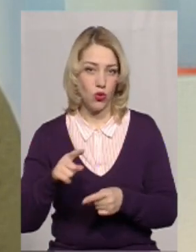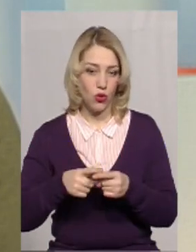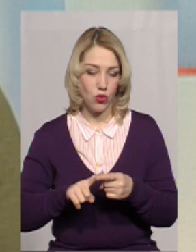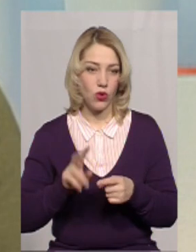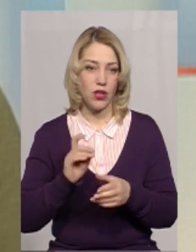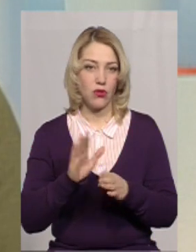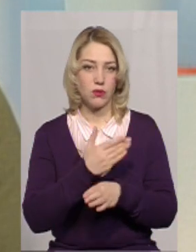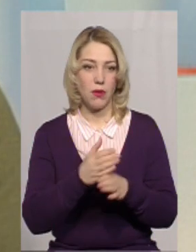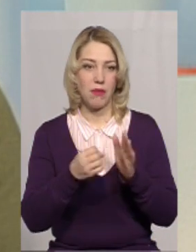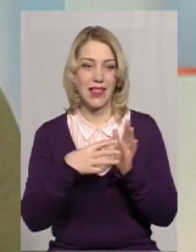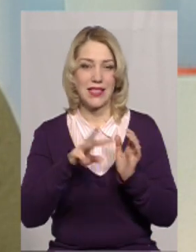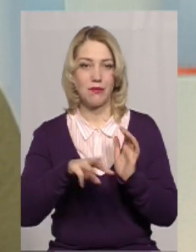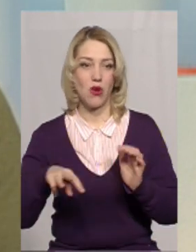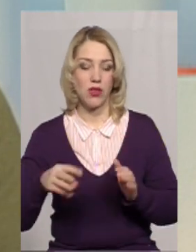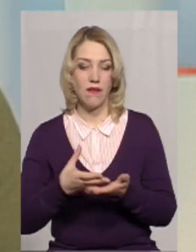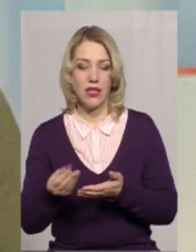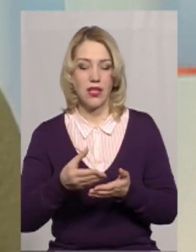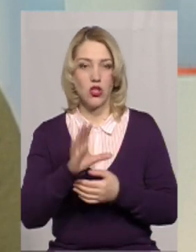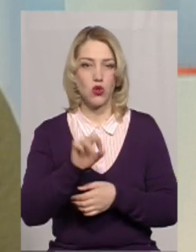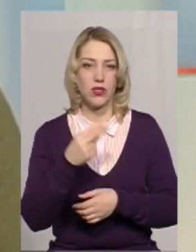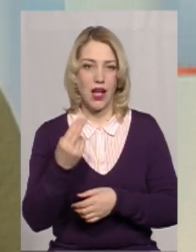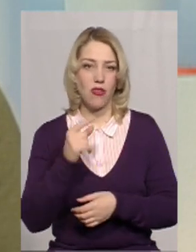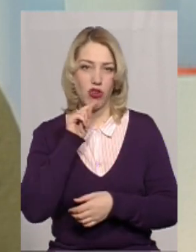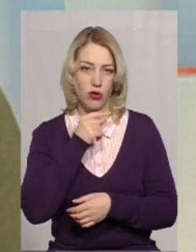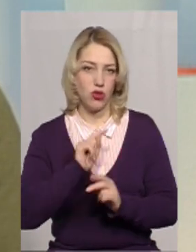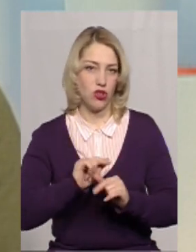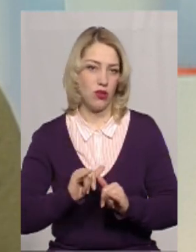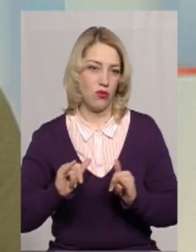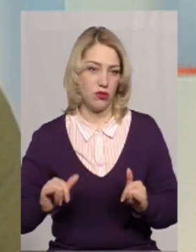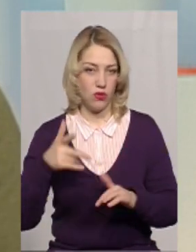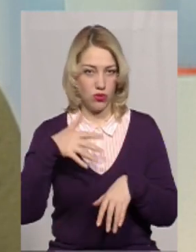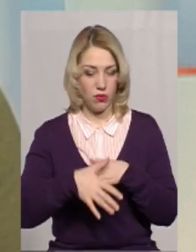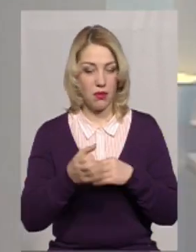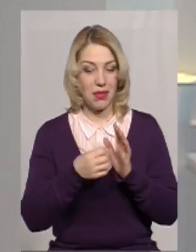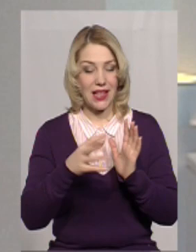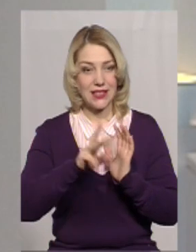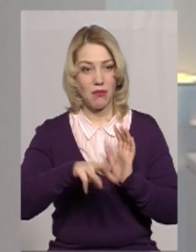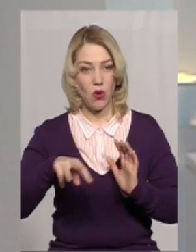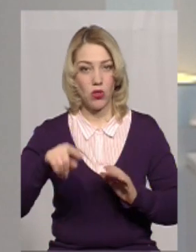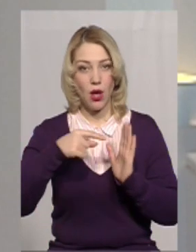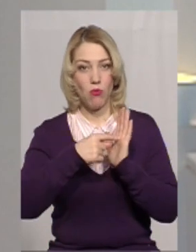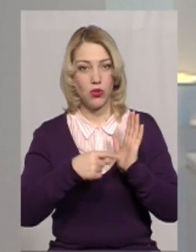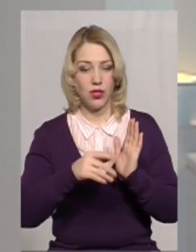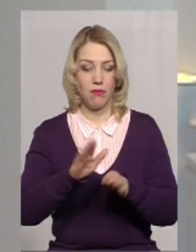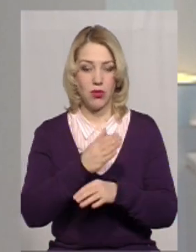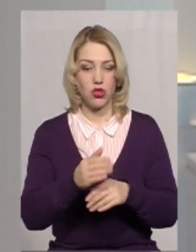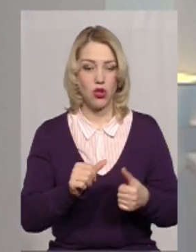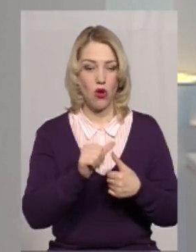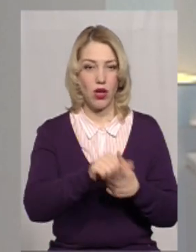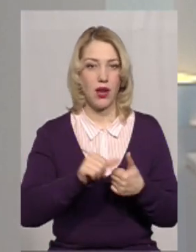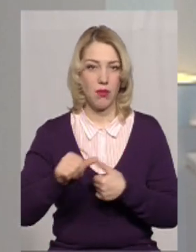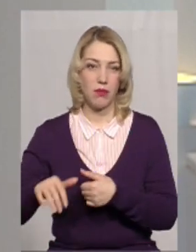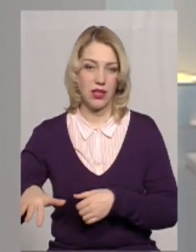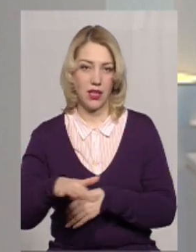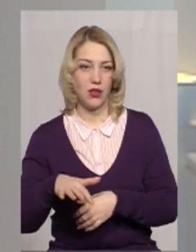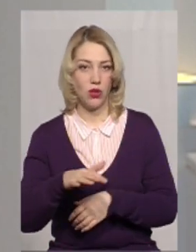15 мільйонів видатків на соціально-економічний розвиток. Розумієте, 15 мільйонів поділили між окремими територіями.